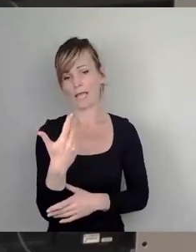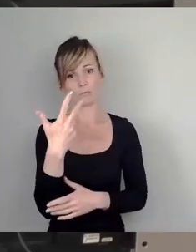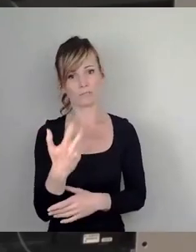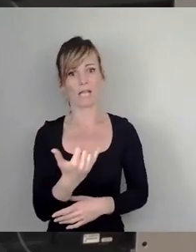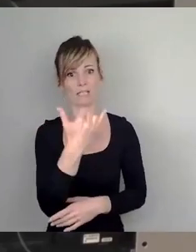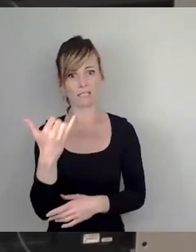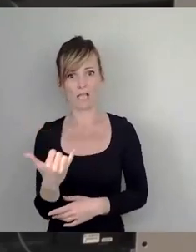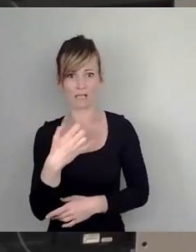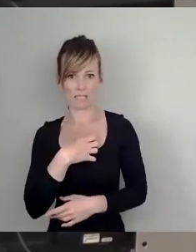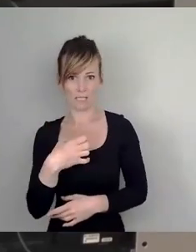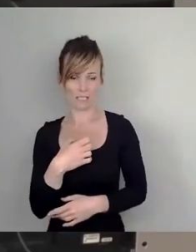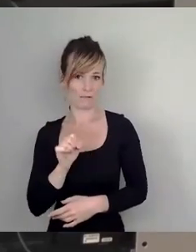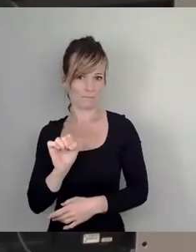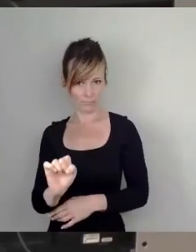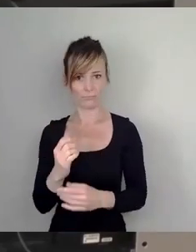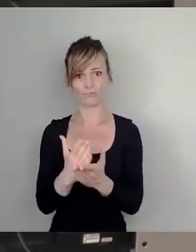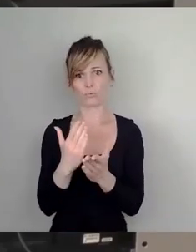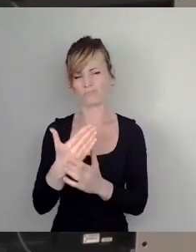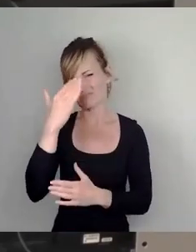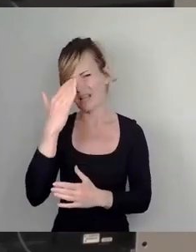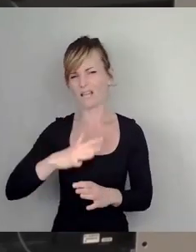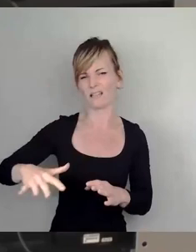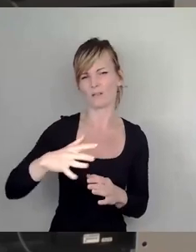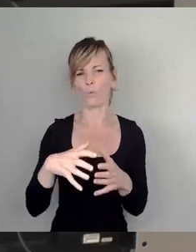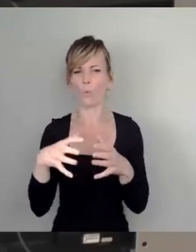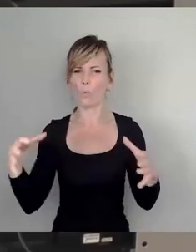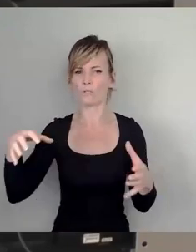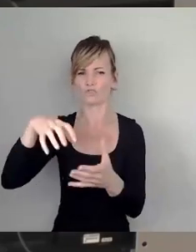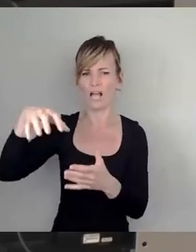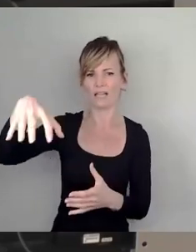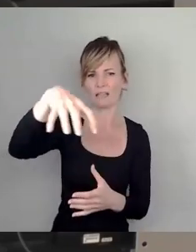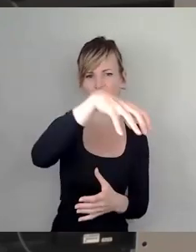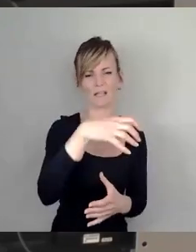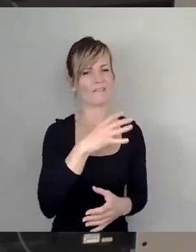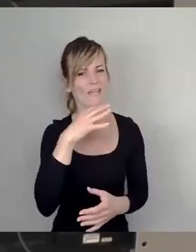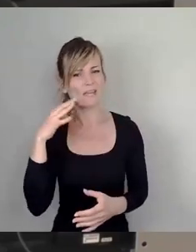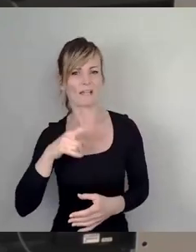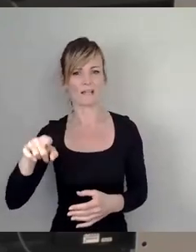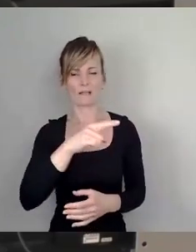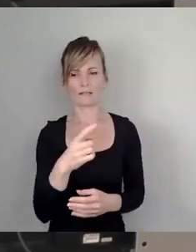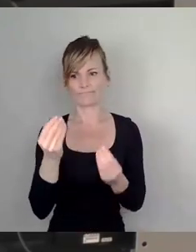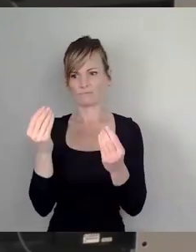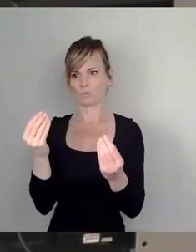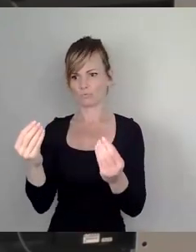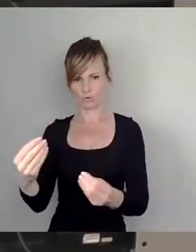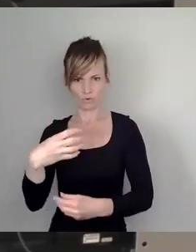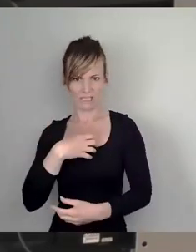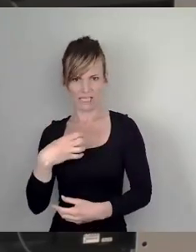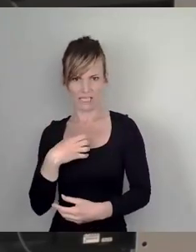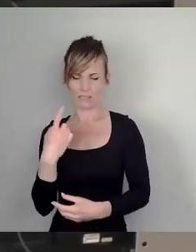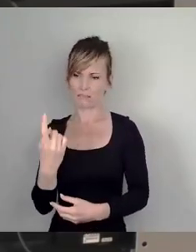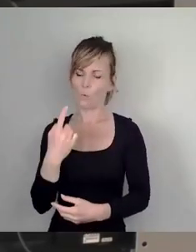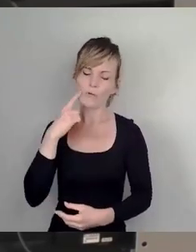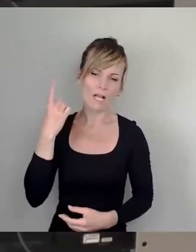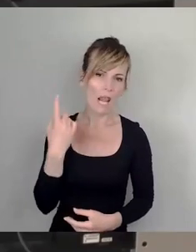viele Städte, auch viele Großstädte, aber das ist wirklich was, was Dresden sehr hervorhebt, dieses unglaubliche